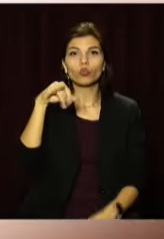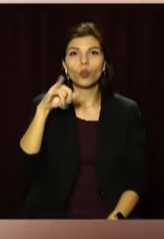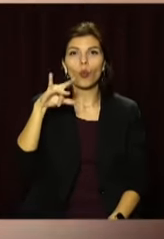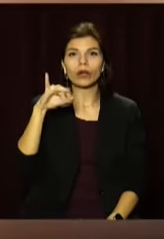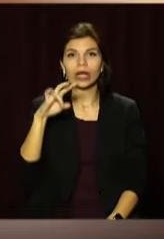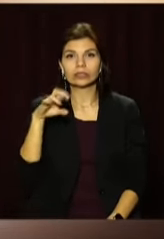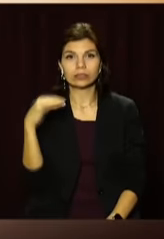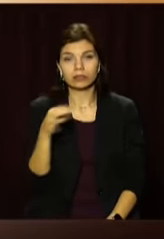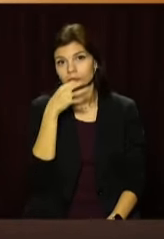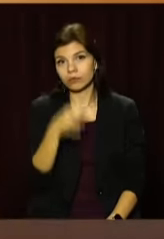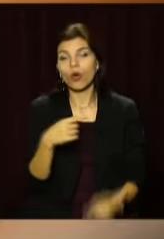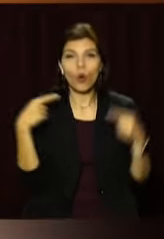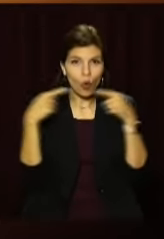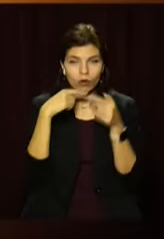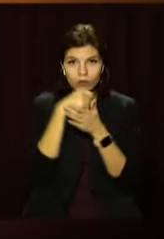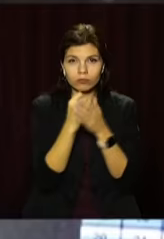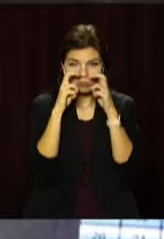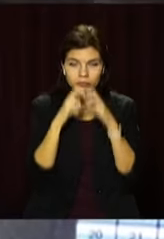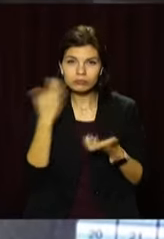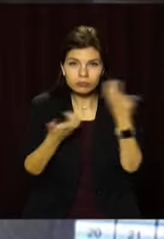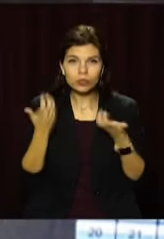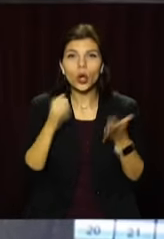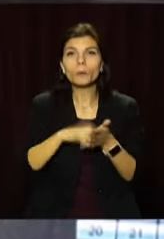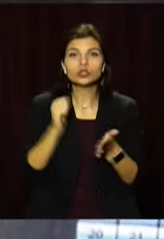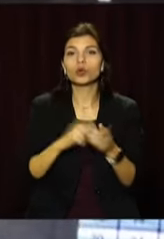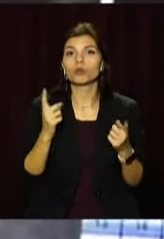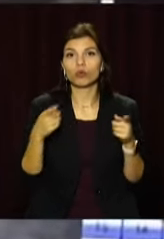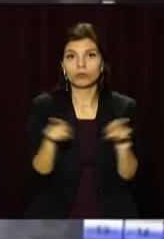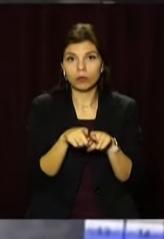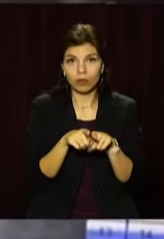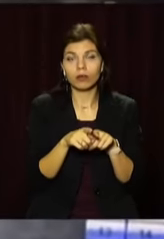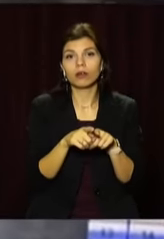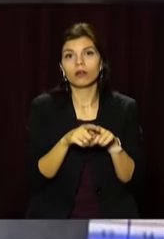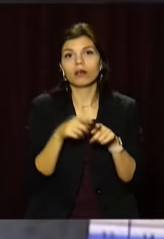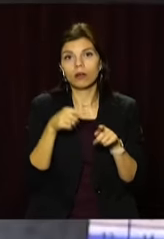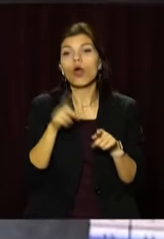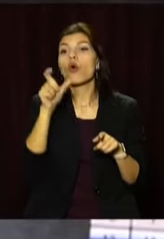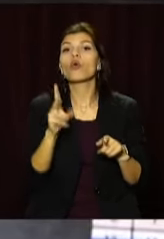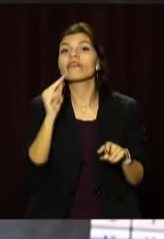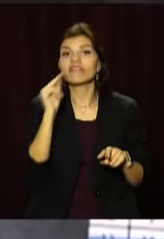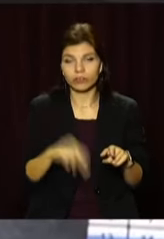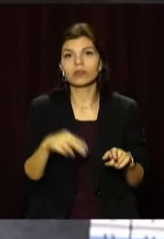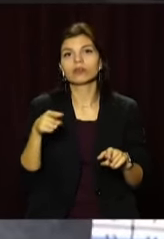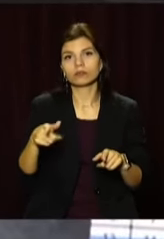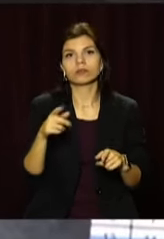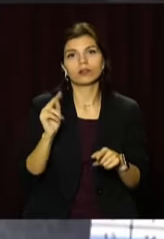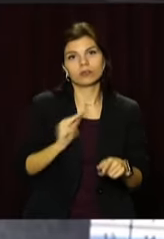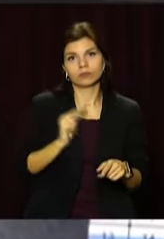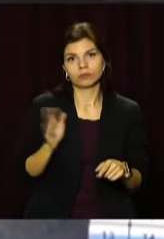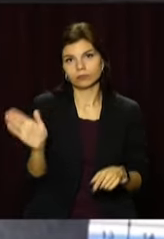до остаточного встановлення всіх обставин і причин авіакатастрофи відсторонили від виконання службових обов'язків.